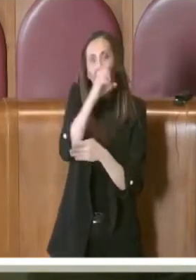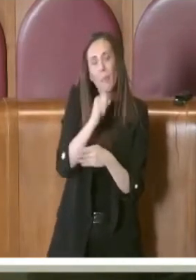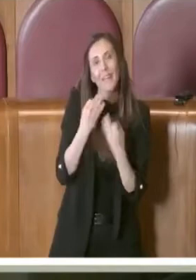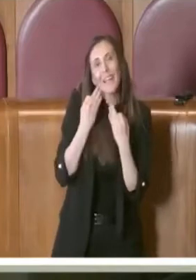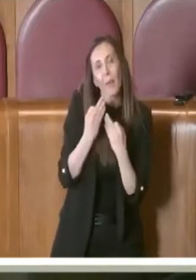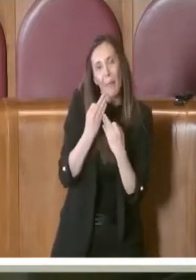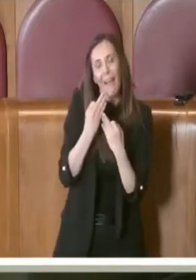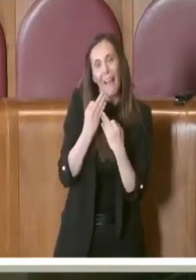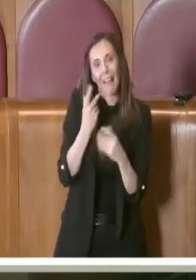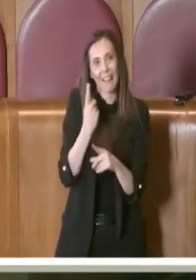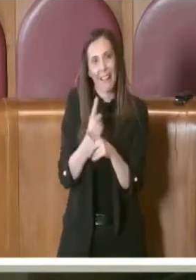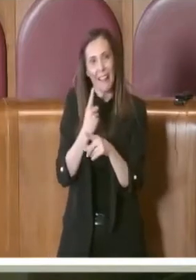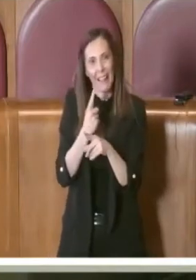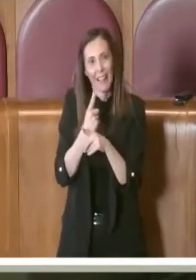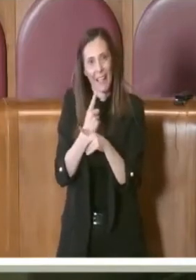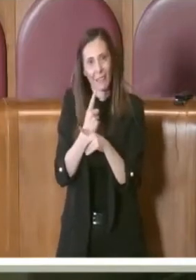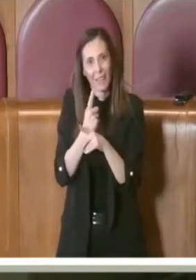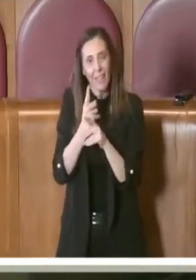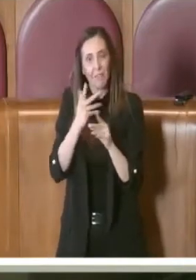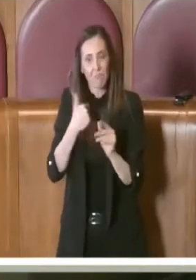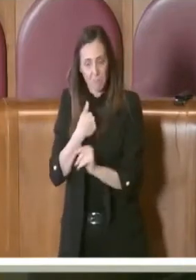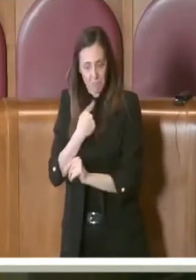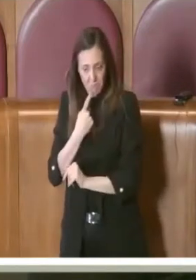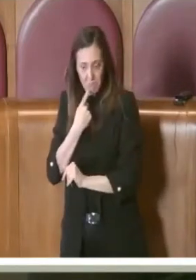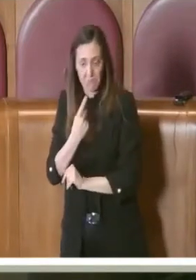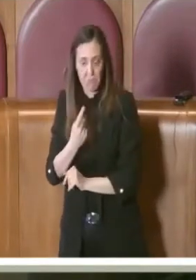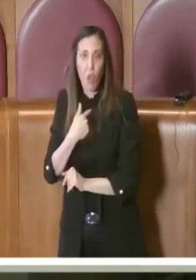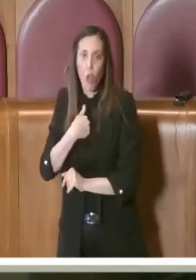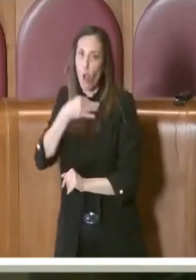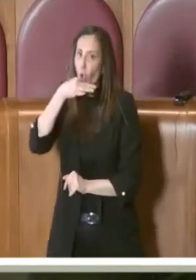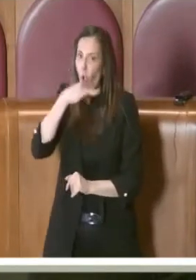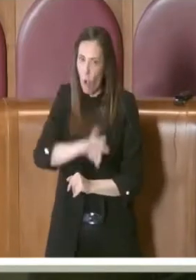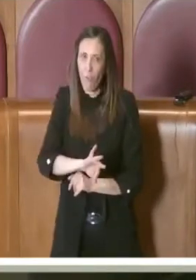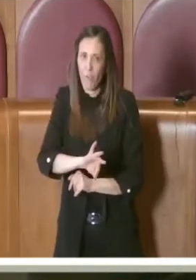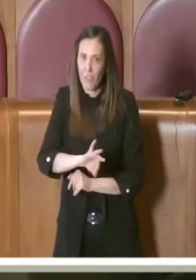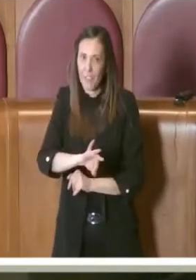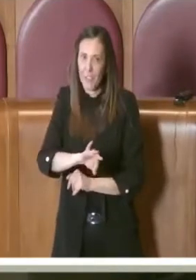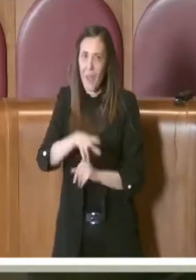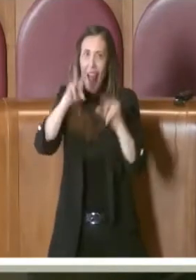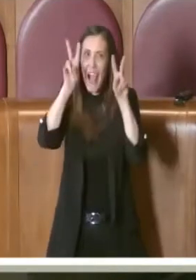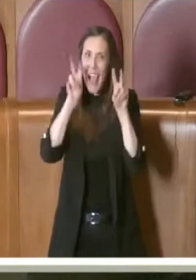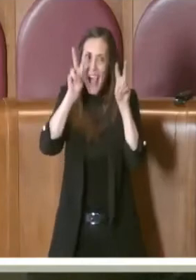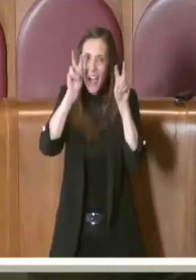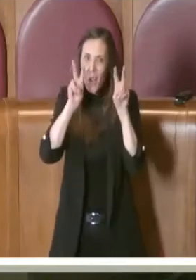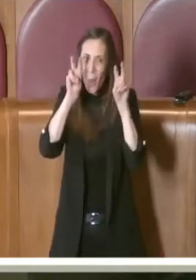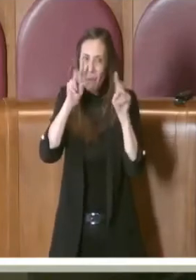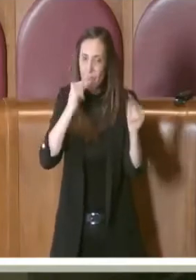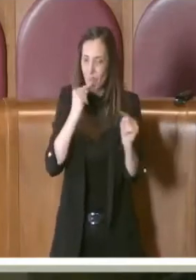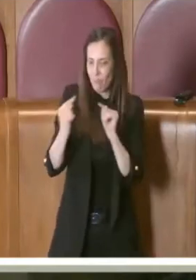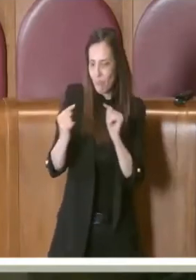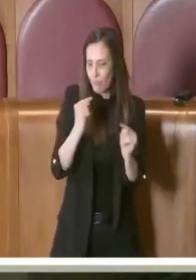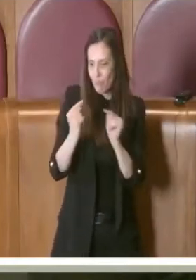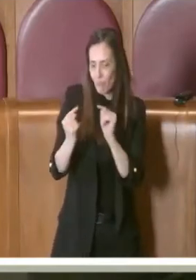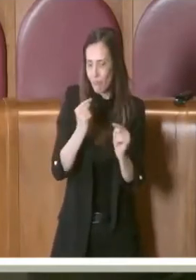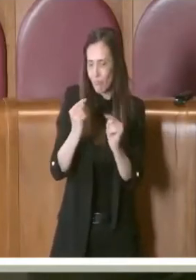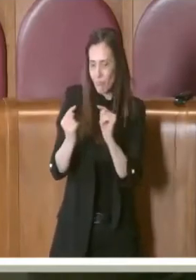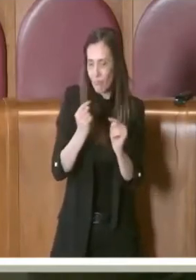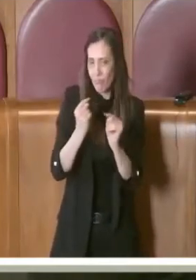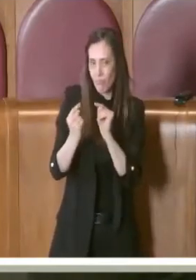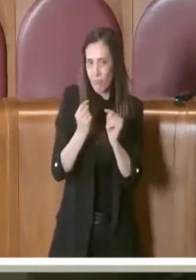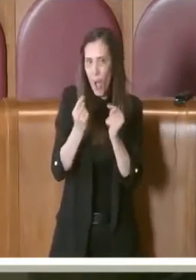abbastanza certo di quella che sto per dire, di tutti gli argomenti che abbiamo trattato in questo consesso,